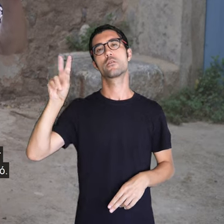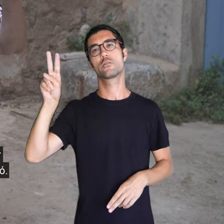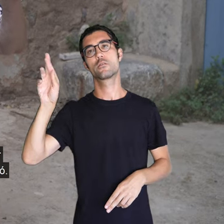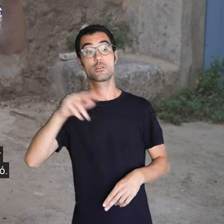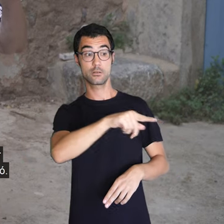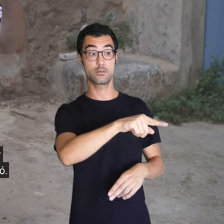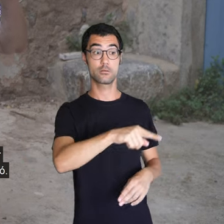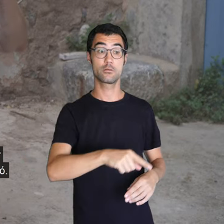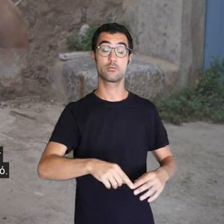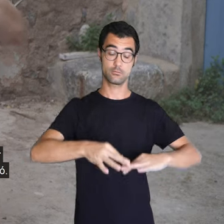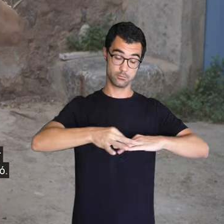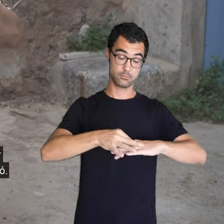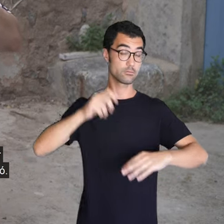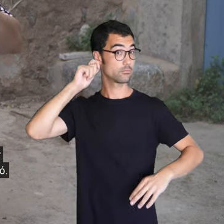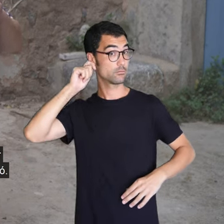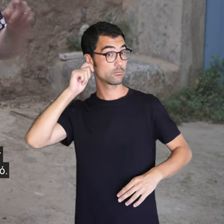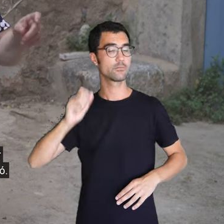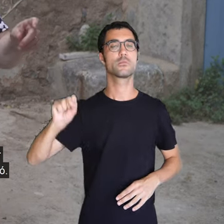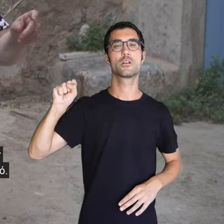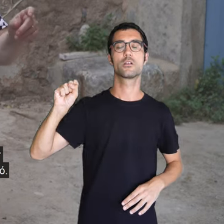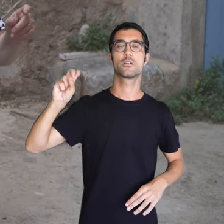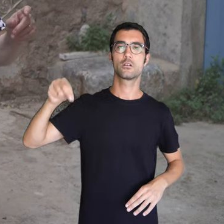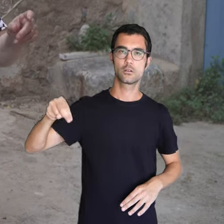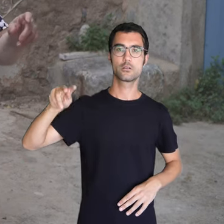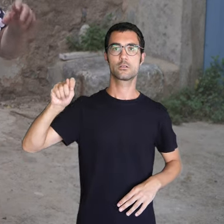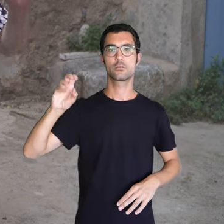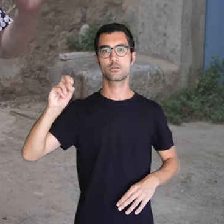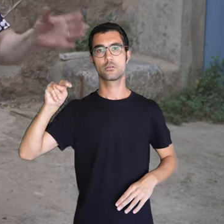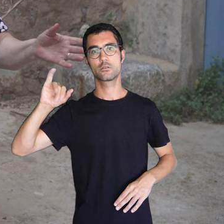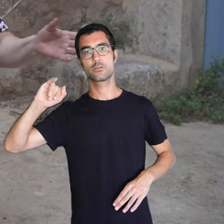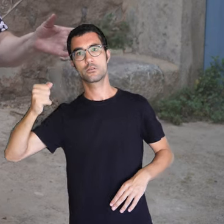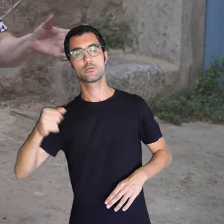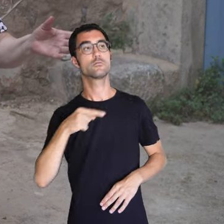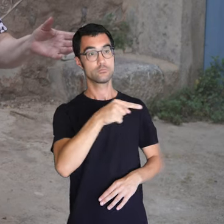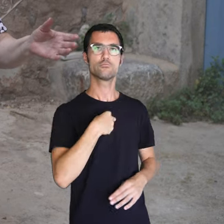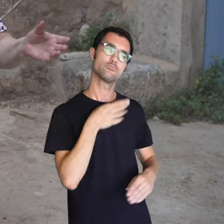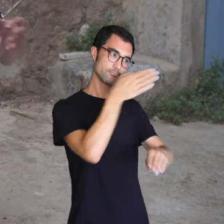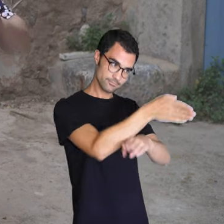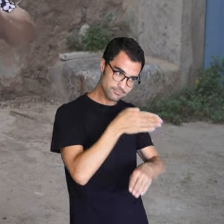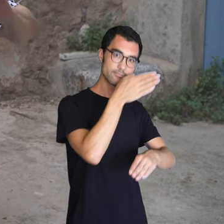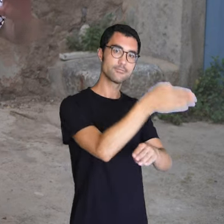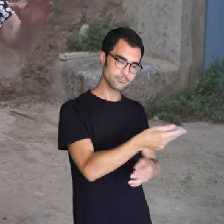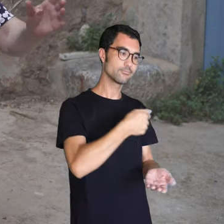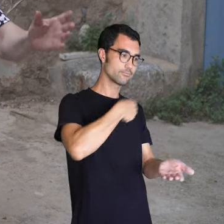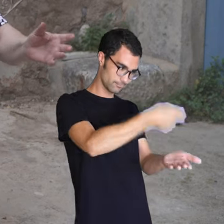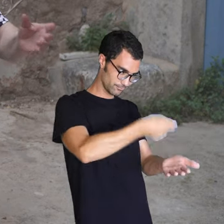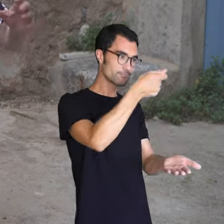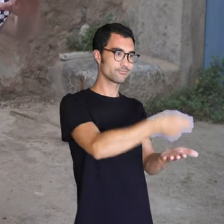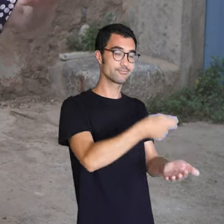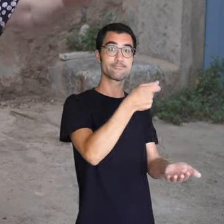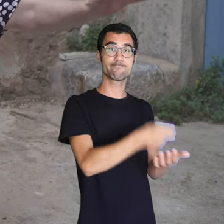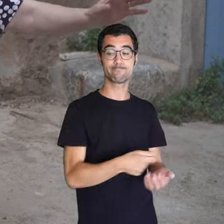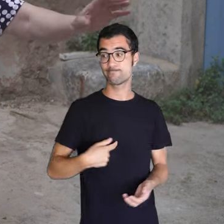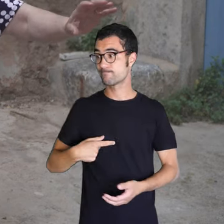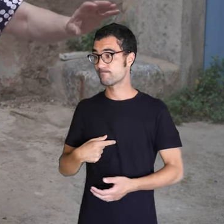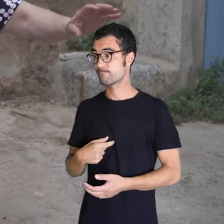Lledó, i anàvem a comprar aquesta casa, mos donaven tot el que i podien anar